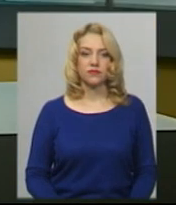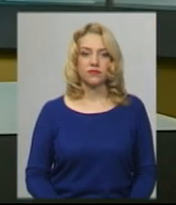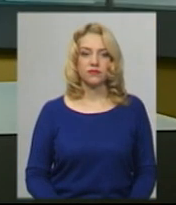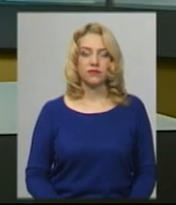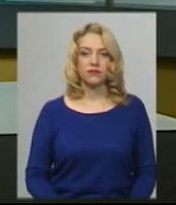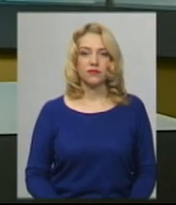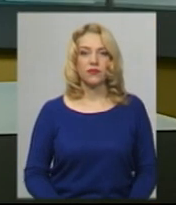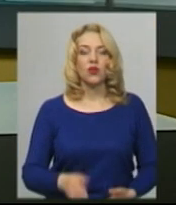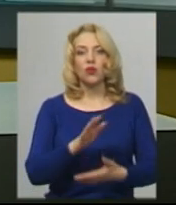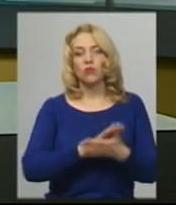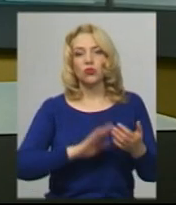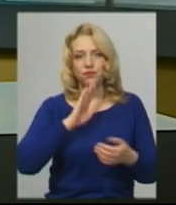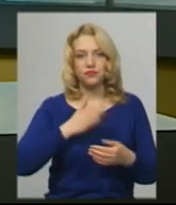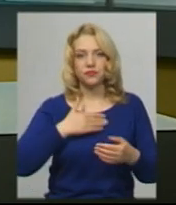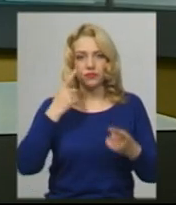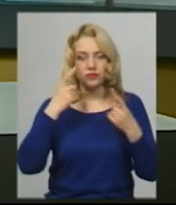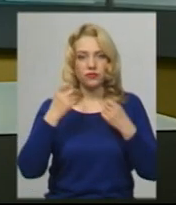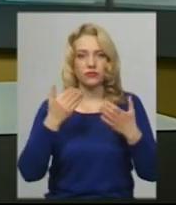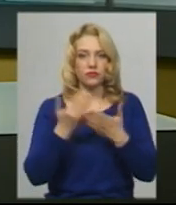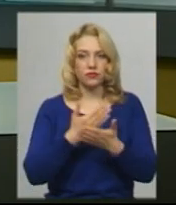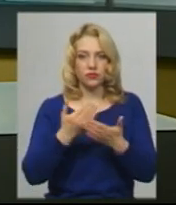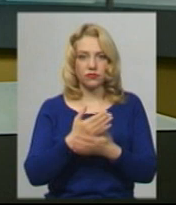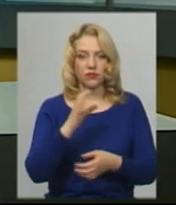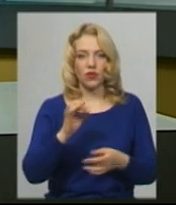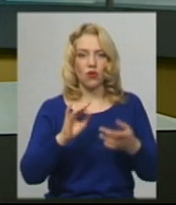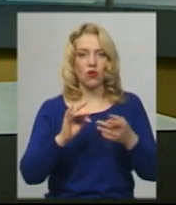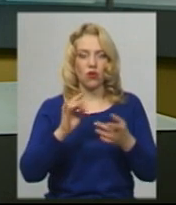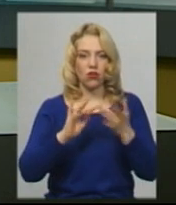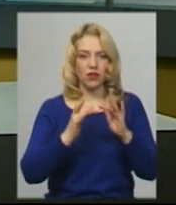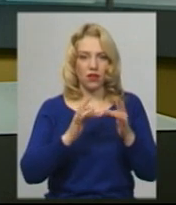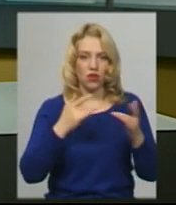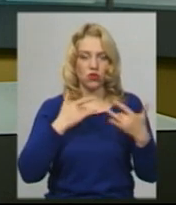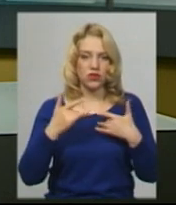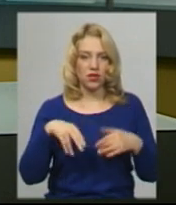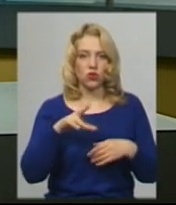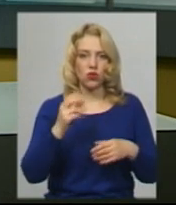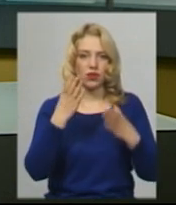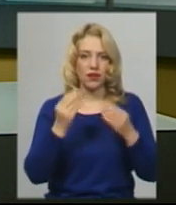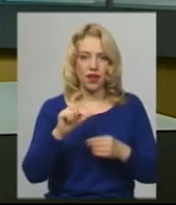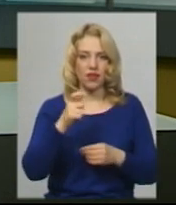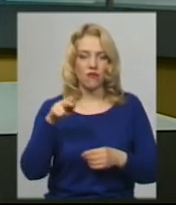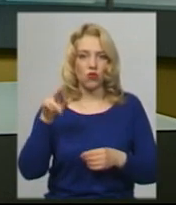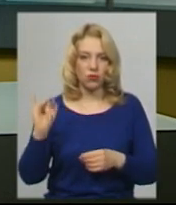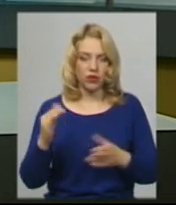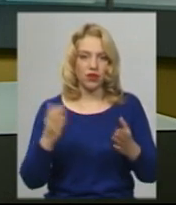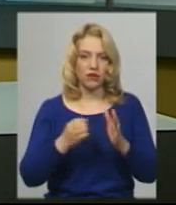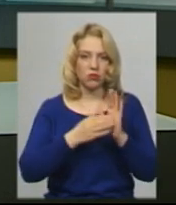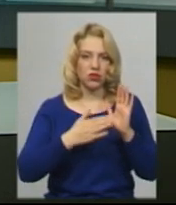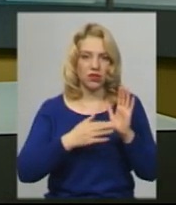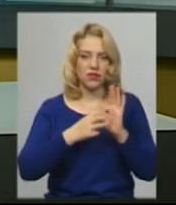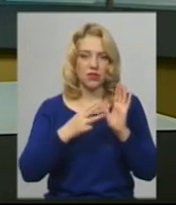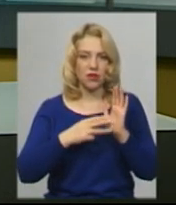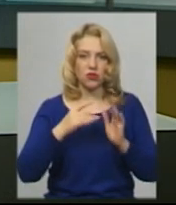Ми продовжуємо наш інформаційний випуск. Онлайн-концерт до Дня Європи, який відмічають 18 травня, готує